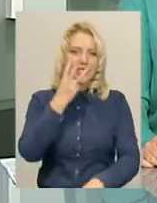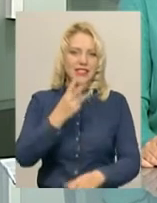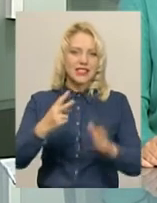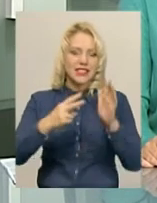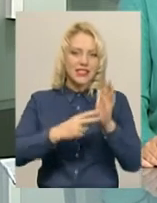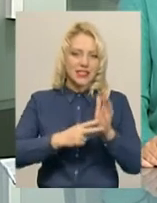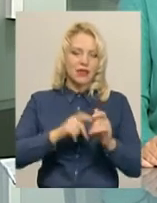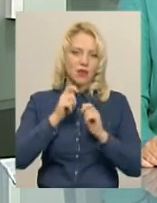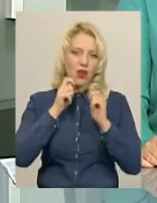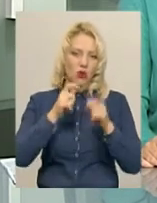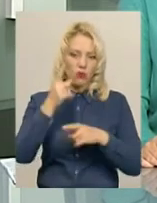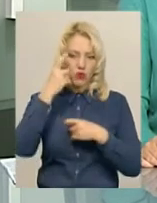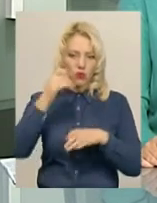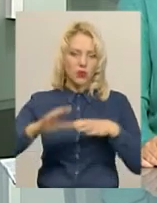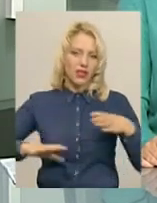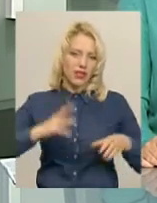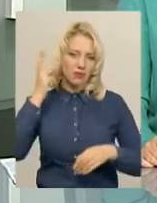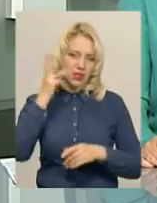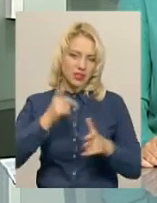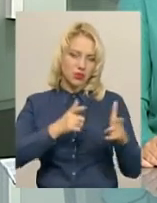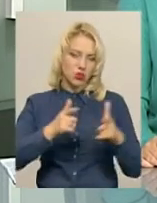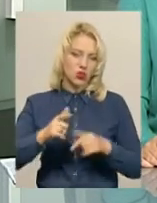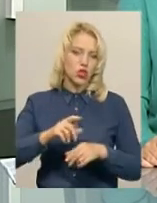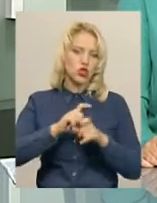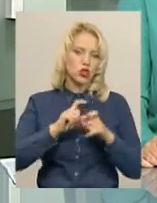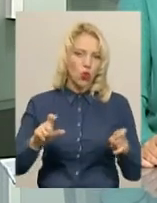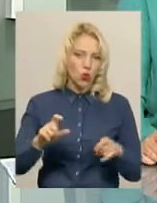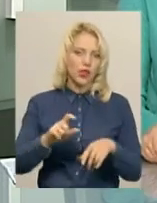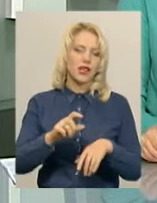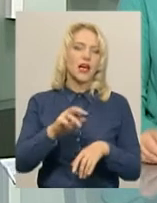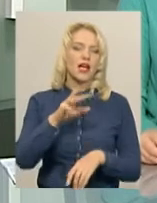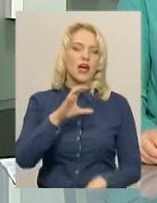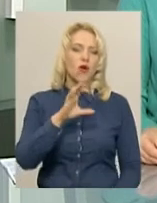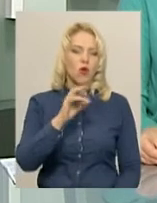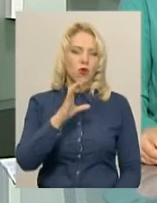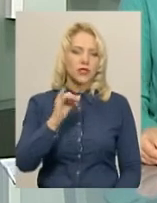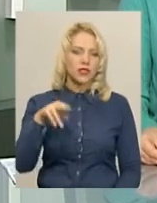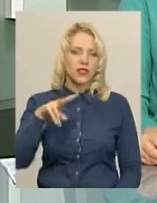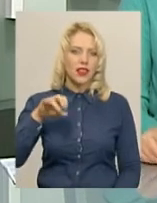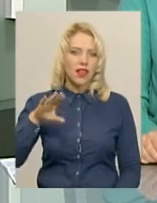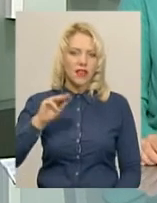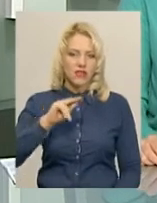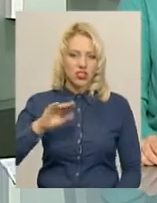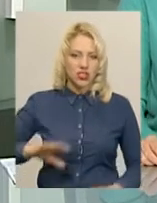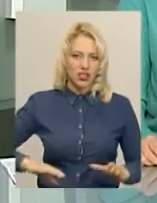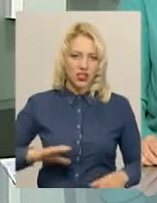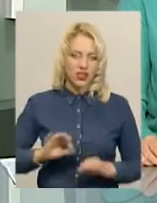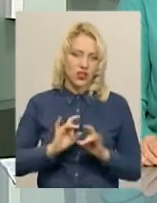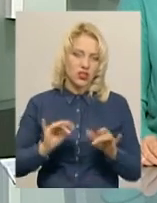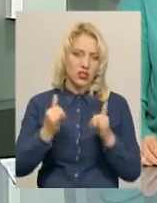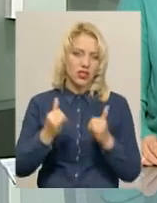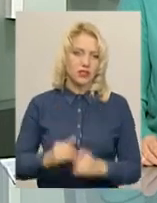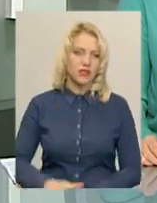повідомляє тренер Хмельницької підготовчо-міліцейської спортивної школи Самсонправо Гаррій Осідлевич. Більше розповість у сюжеті Світлана